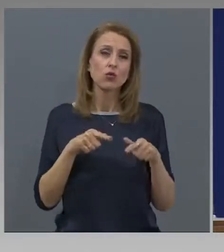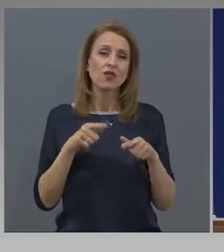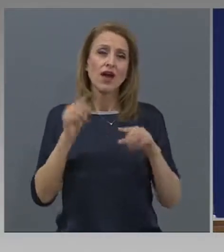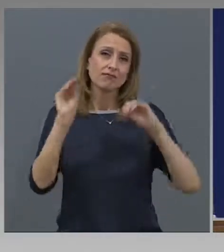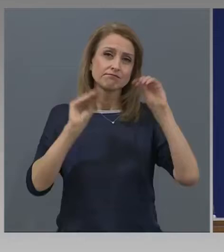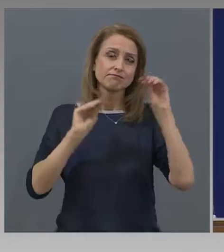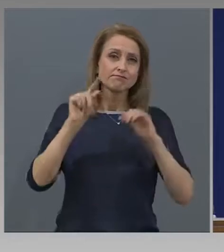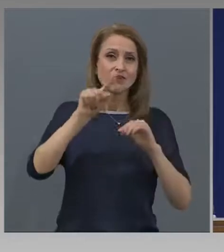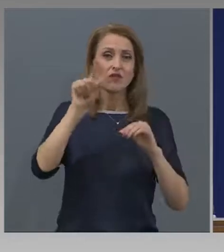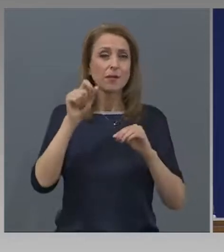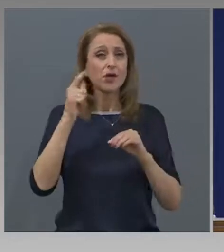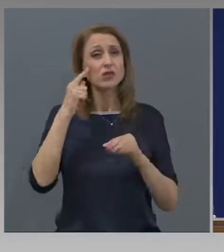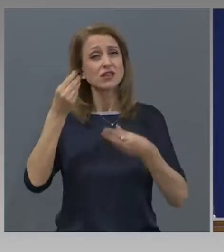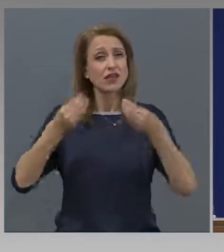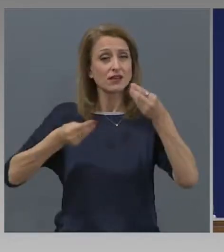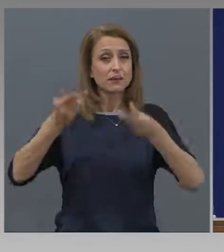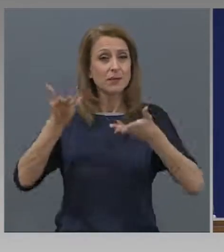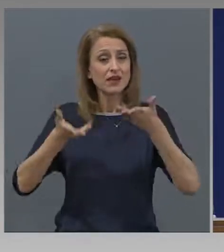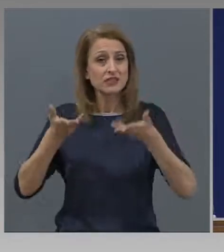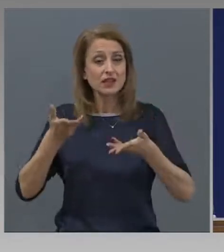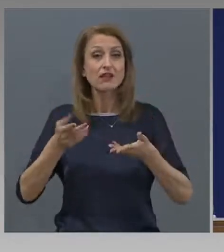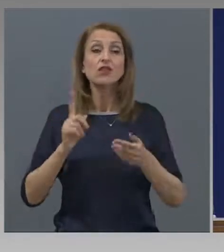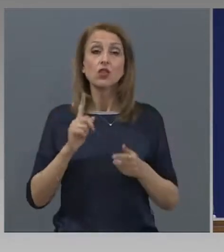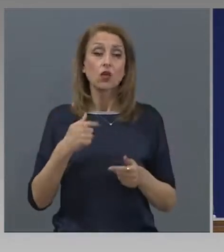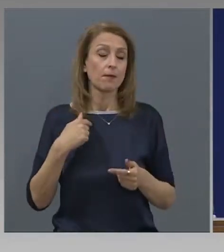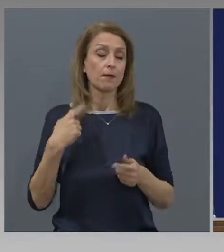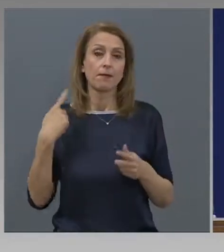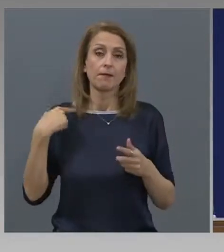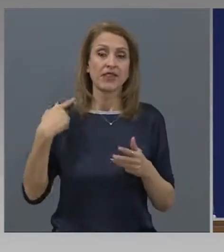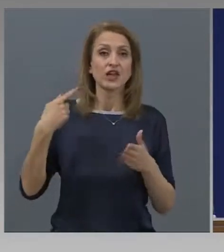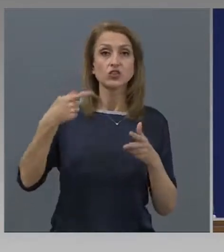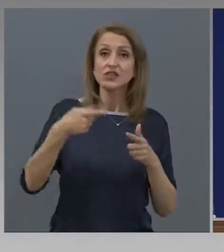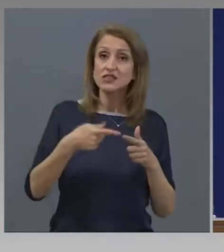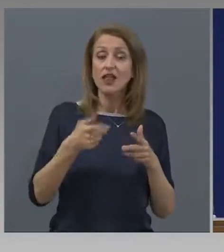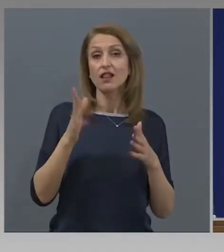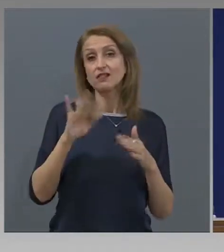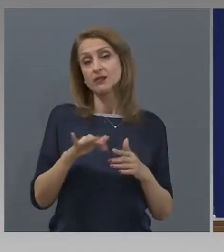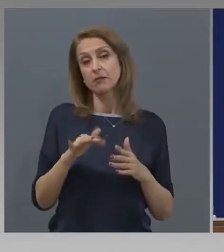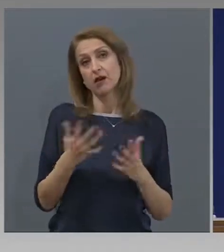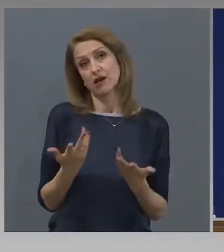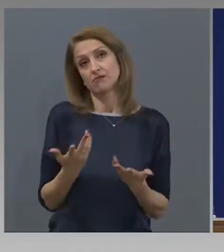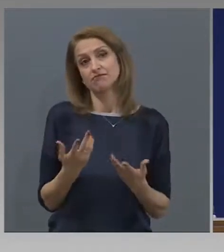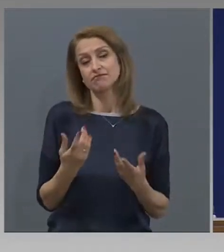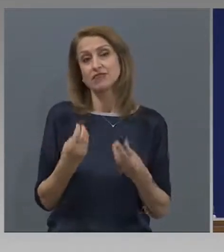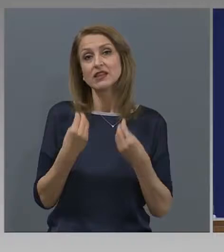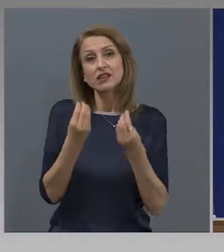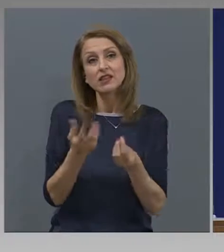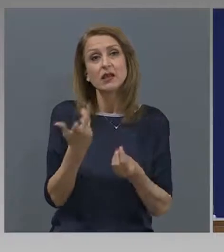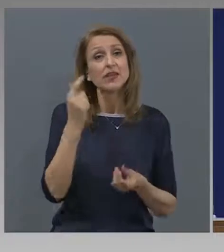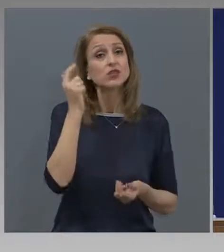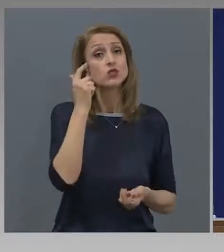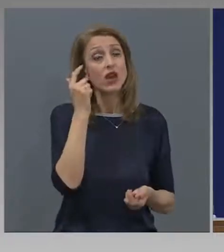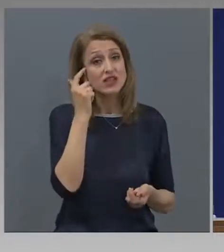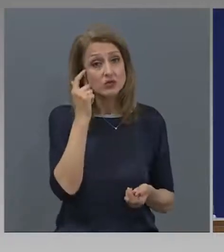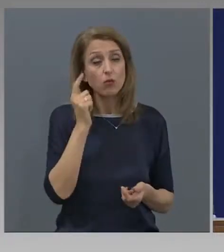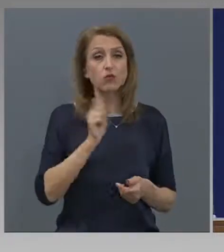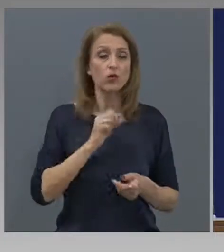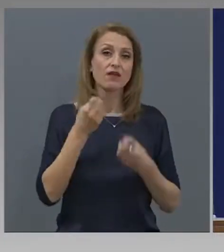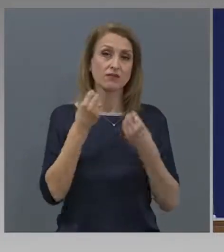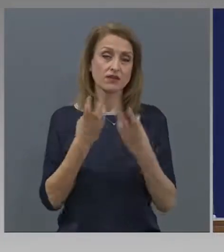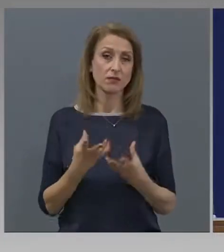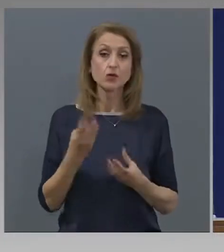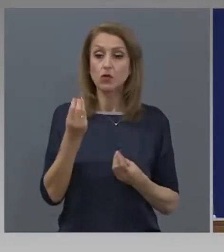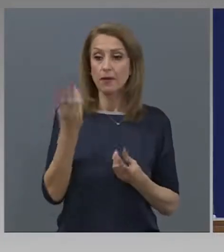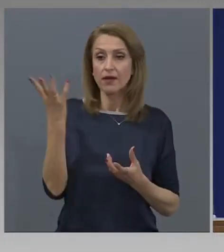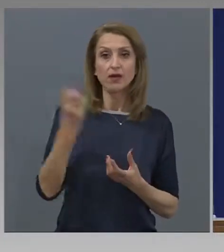разчети, но ще е стремежен и ще бъде да е все пак нещо, което е разумно и възможно, като средствата за